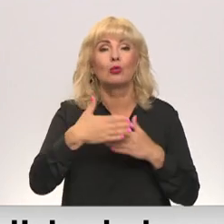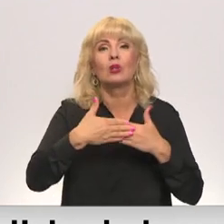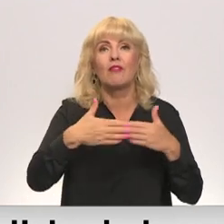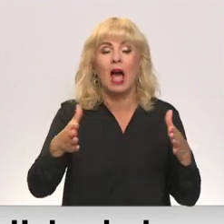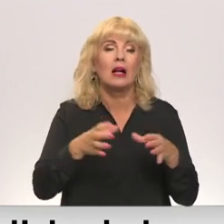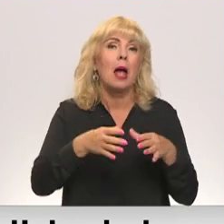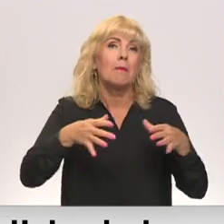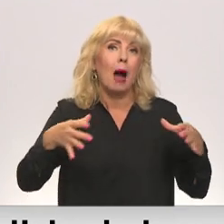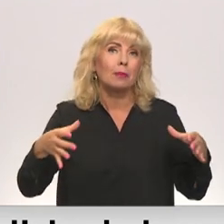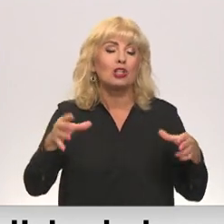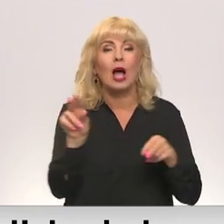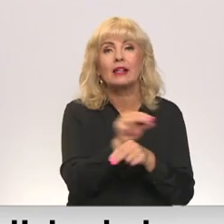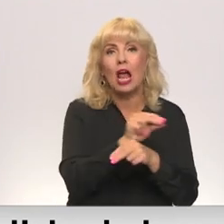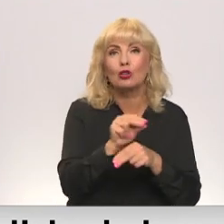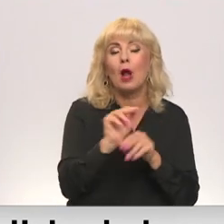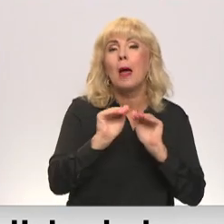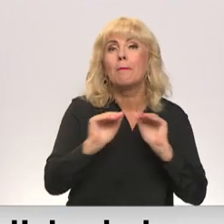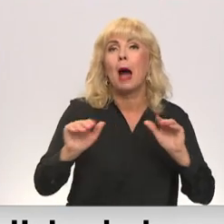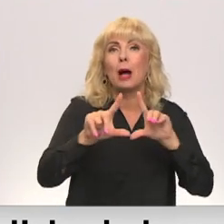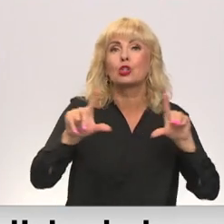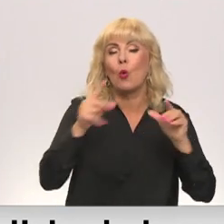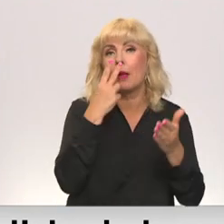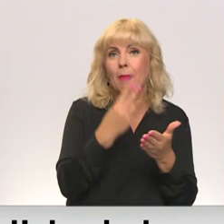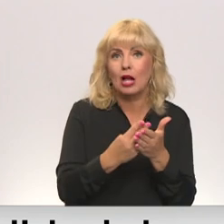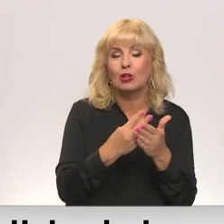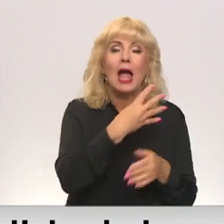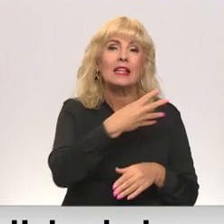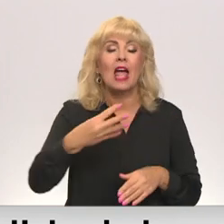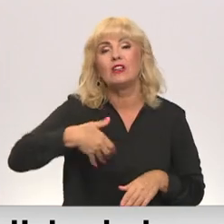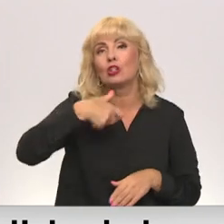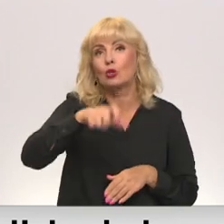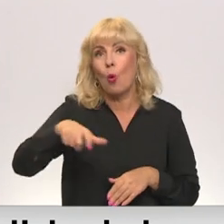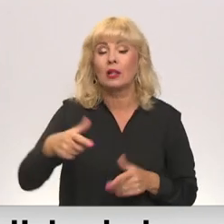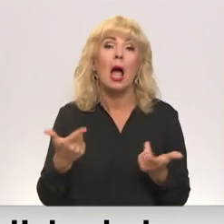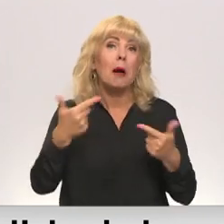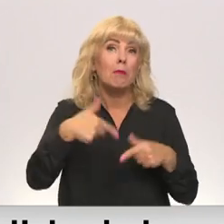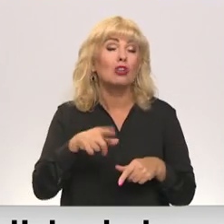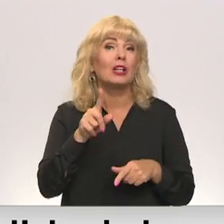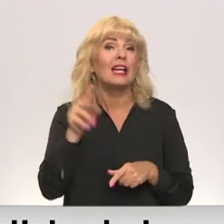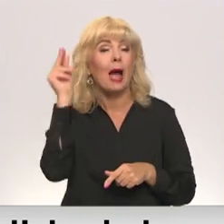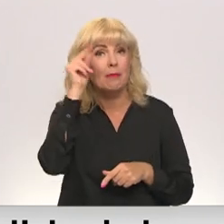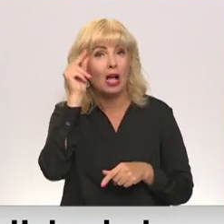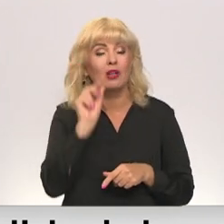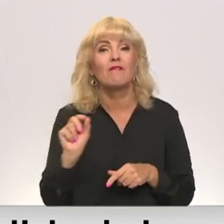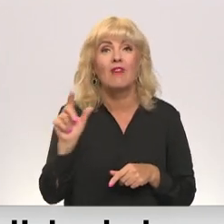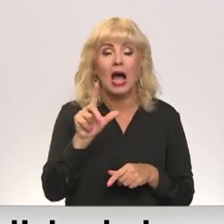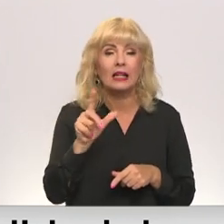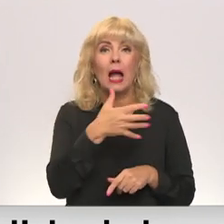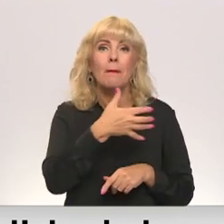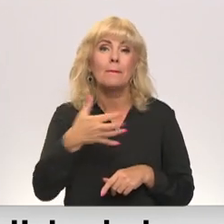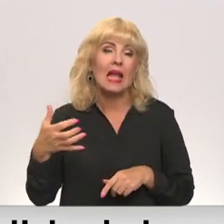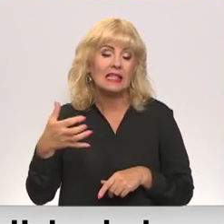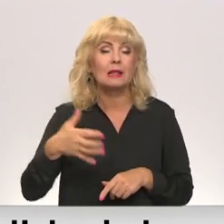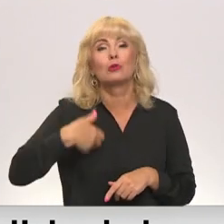paplašinātā un rekonstruētā pamatskola, kas paredzēta 900 audzēkņiem, bet pašlaiktajā mācīsies nedaudz vairāk kā 500